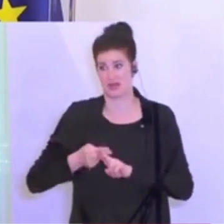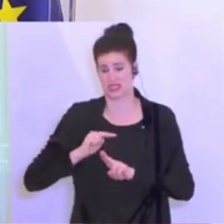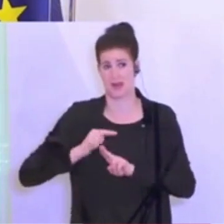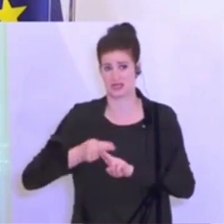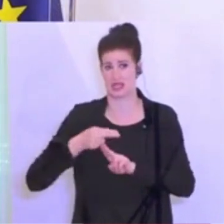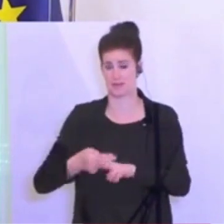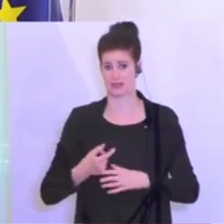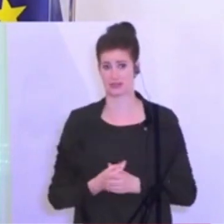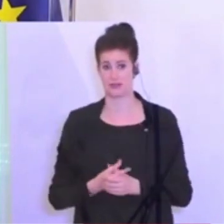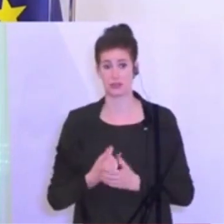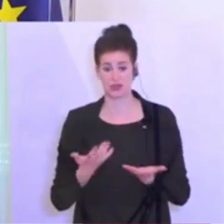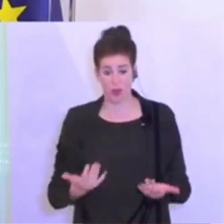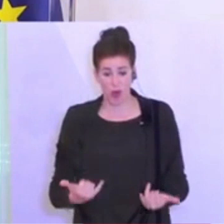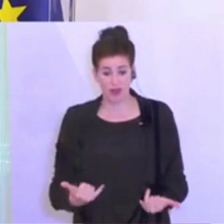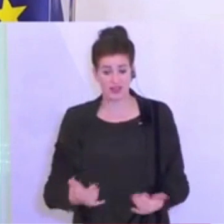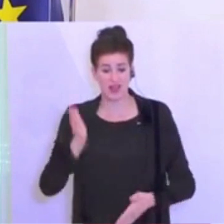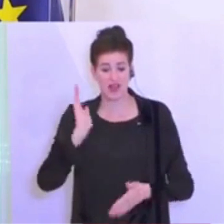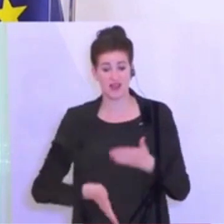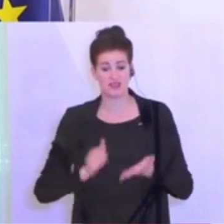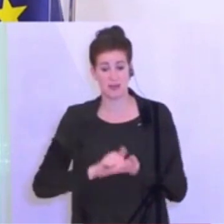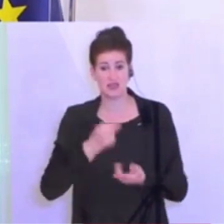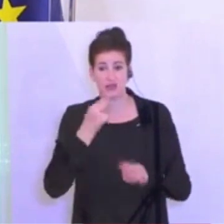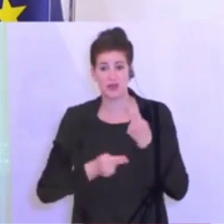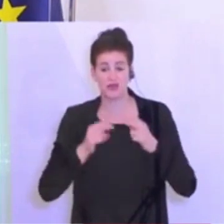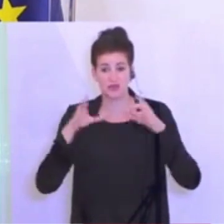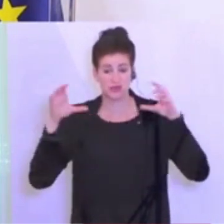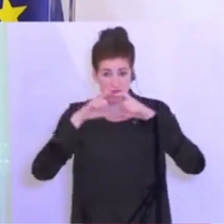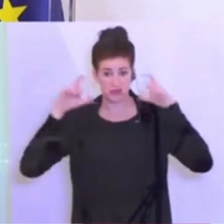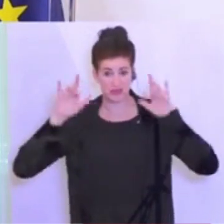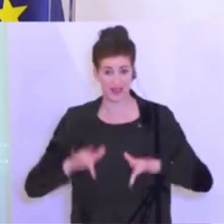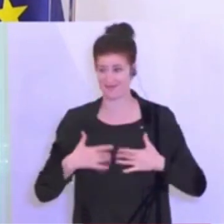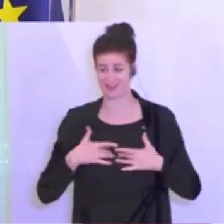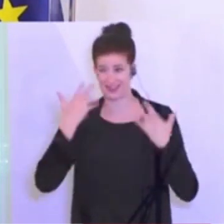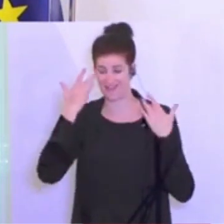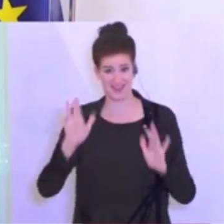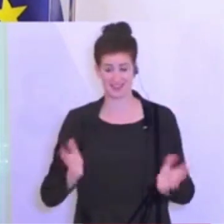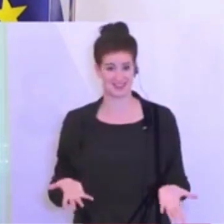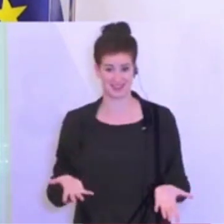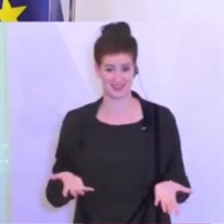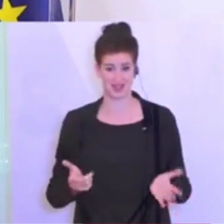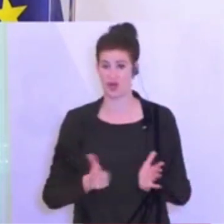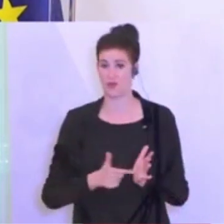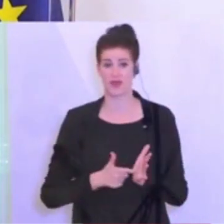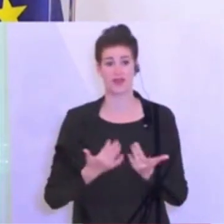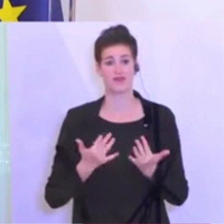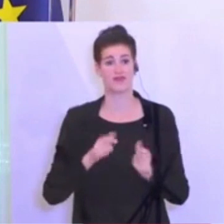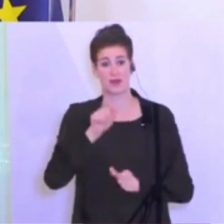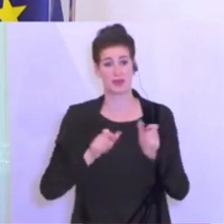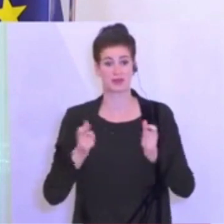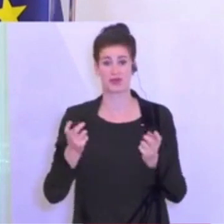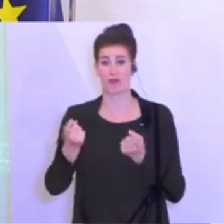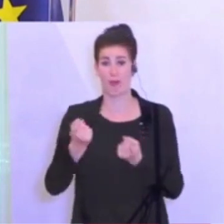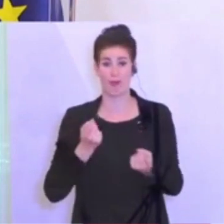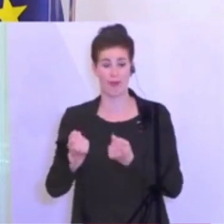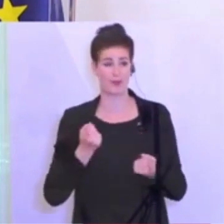Das heißt, ist die letzte Pressekonferenz mit Mund-Nasen-Schutz? Ich weiß es nicht. Es kommt darauf an, wie viele von Ihnen kommen, wie viele in dem Raum sind,